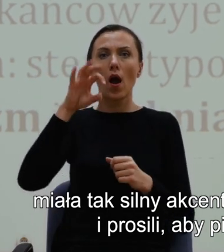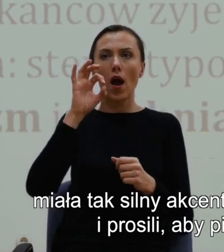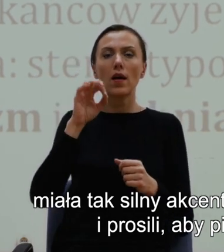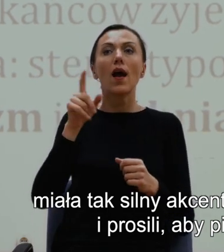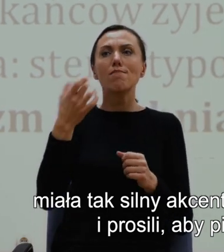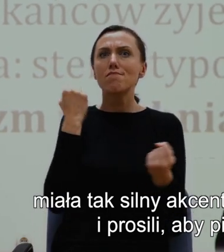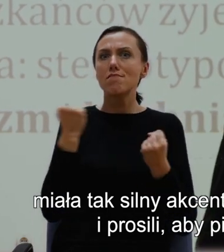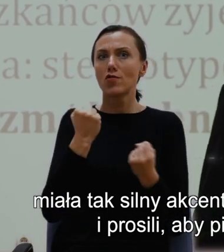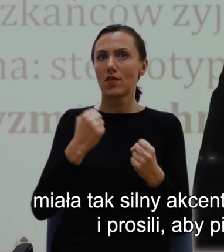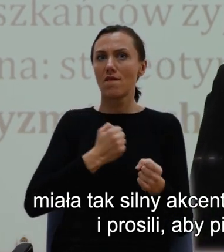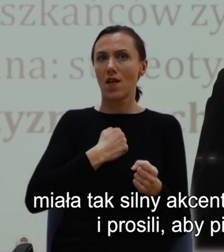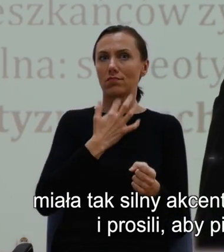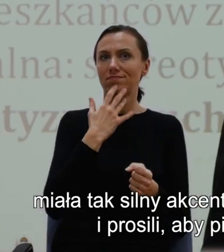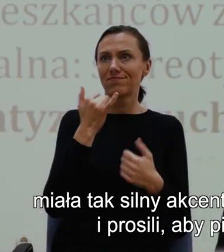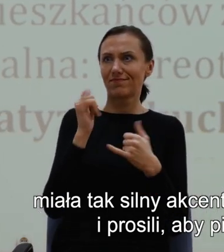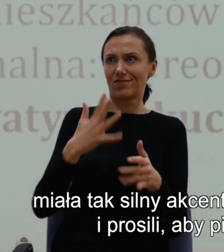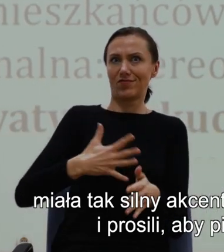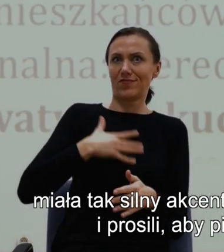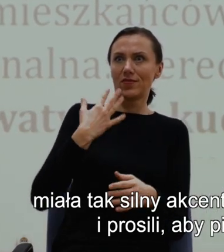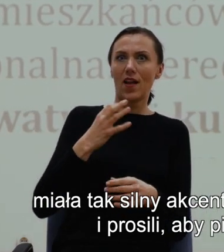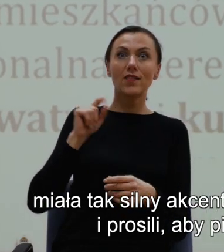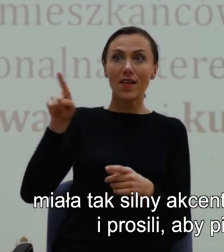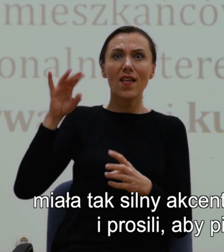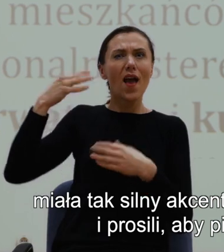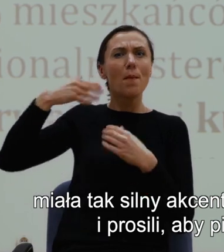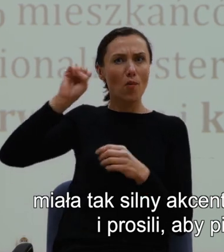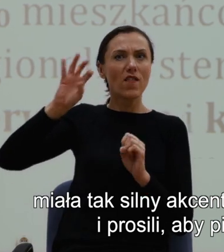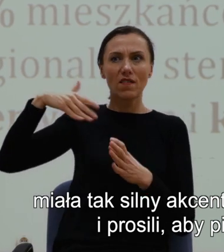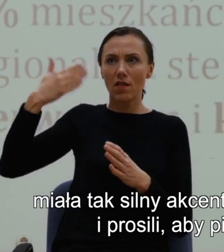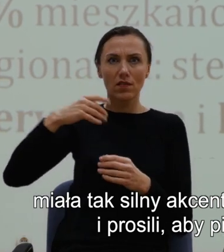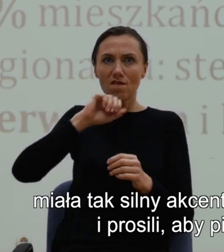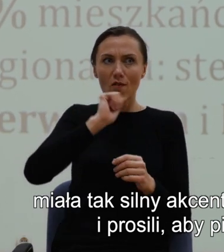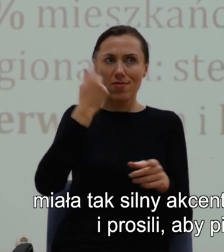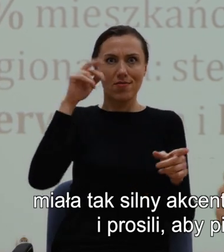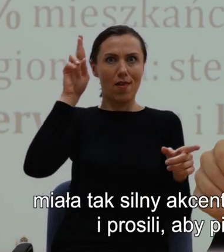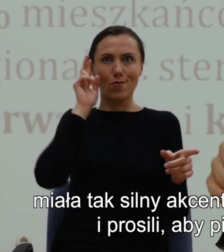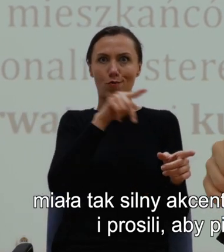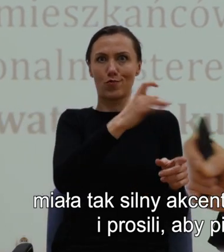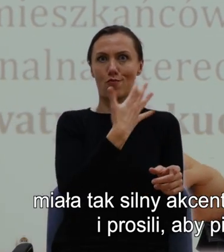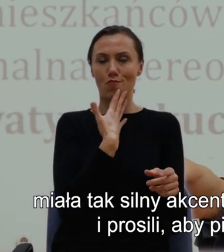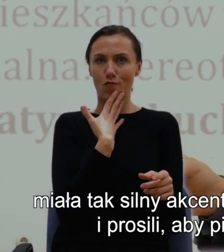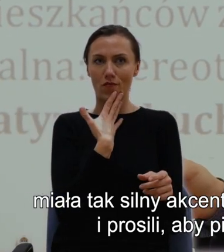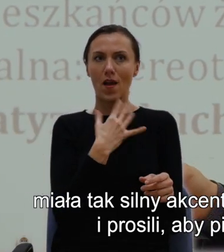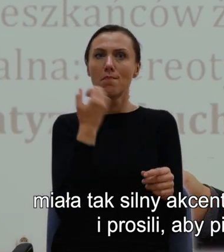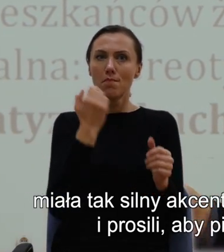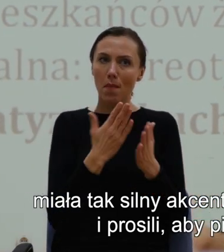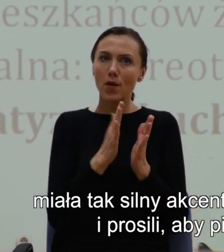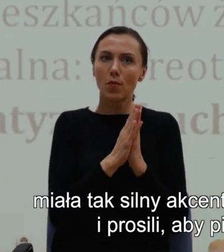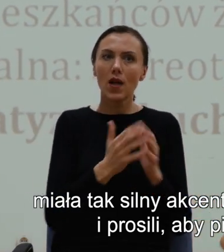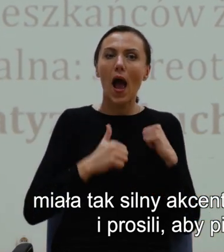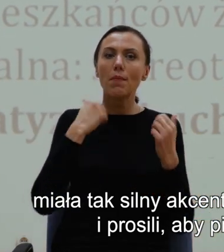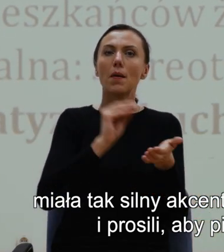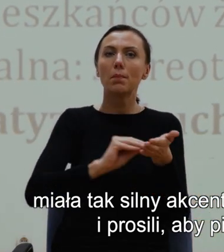jej wykładowcy nie byli w stanie jej zrozumieć. I prosili, aby pisała do nich wiadomości na kartce papieru.